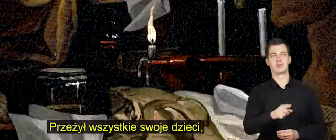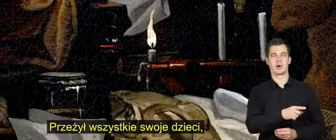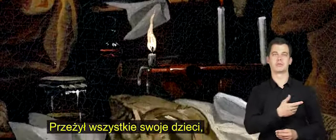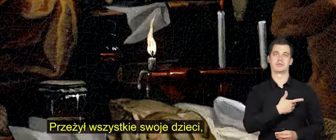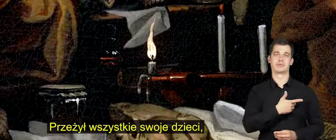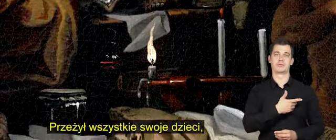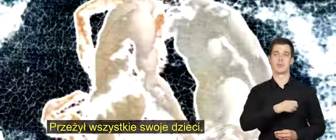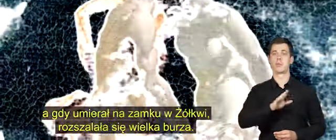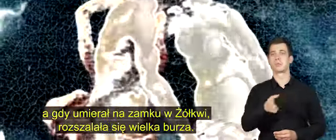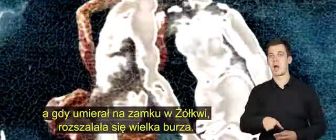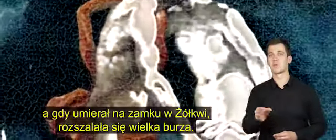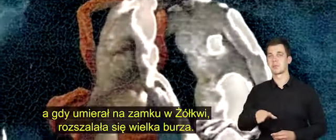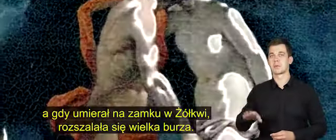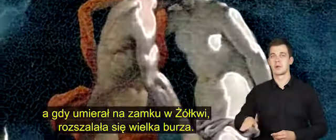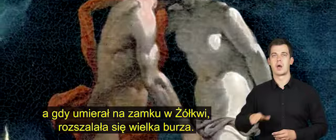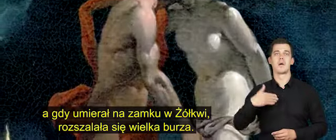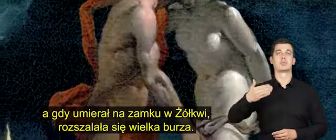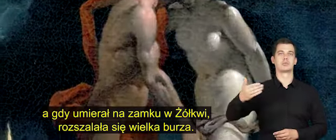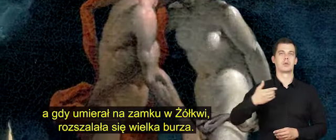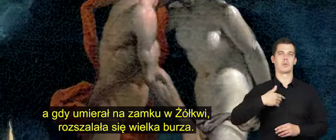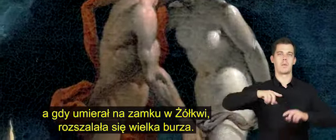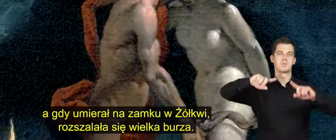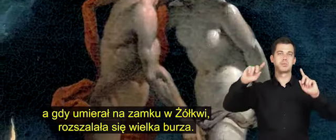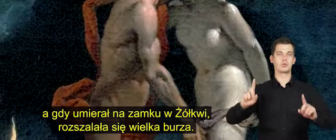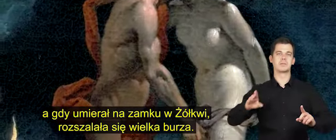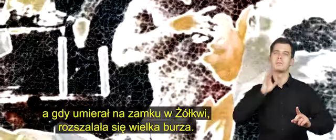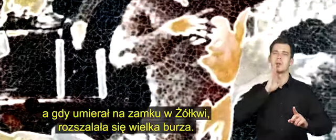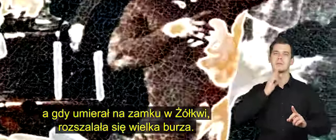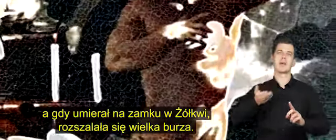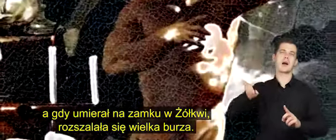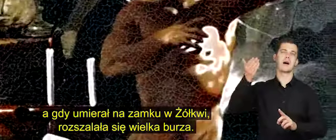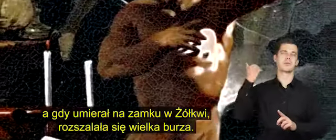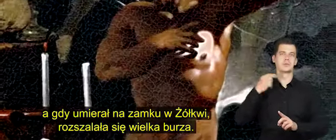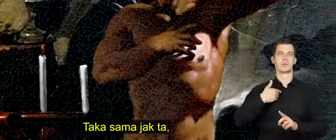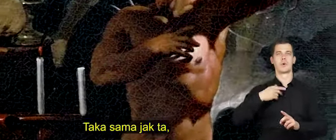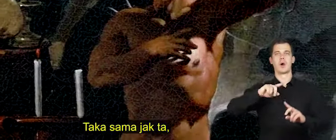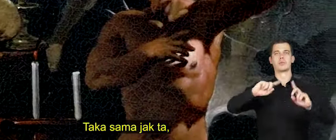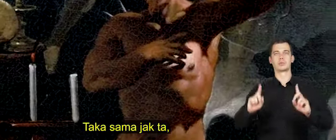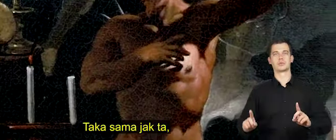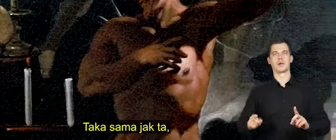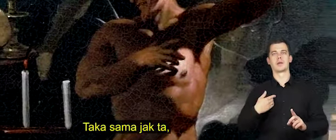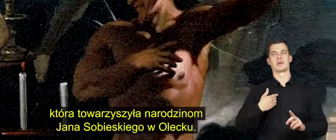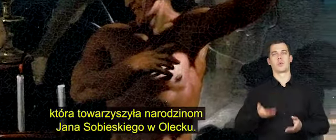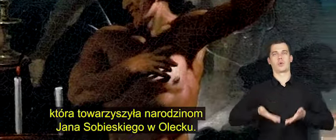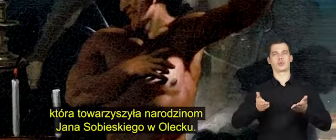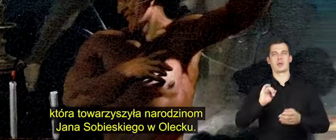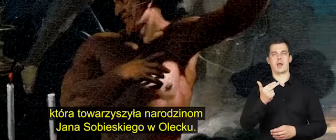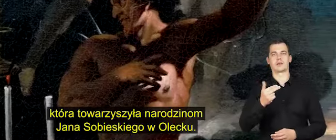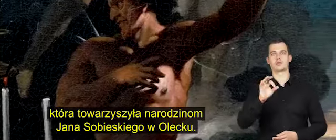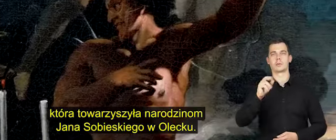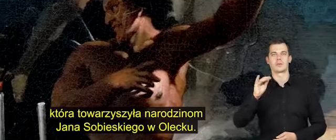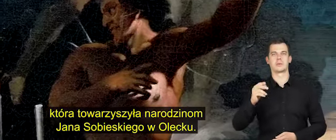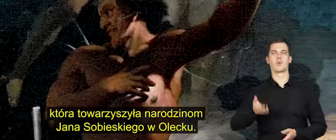Przeżył wszystkie swoje dzieci, a gdy umierał na zamku w Żółkwi, rozstrzalała się wielka burza, taka sama jak ta, która